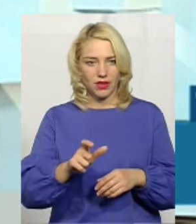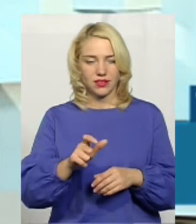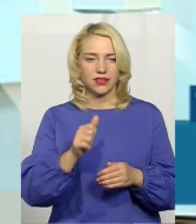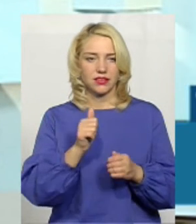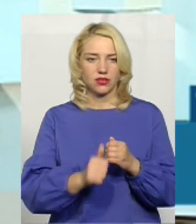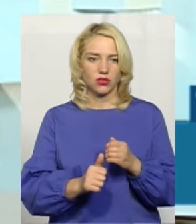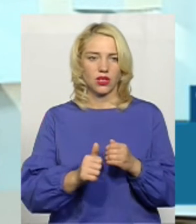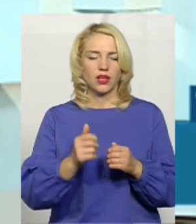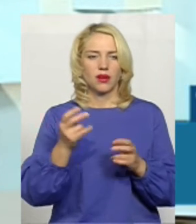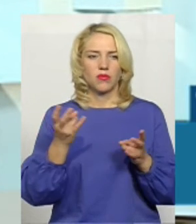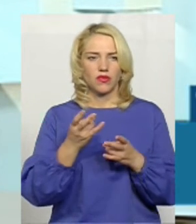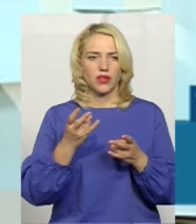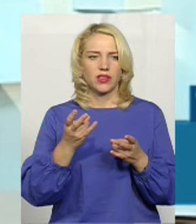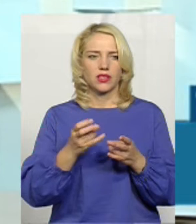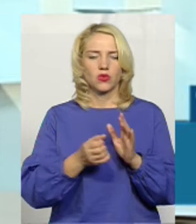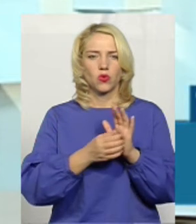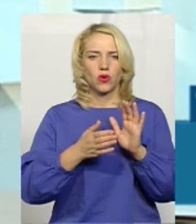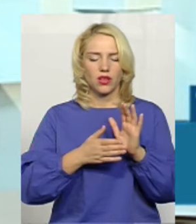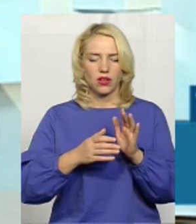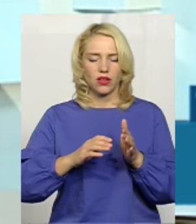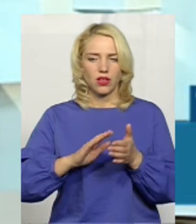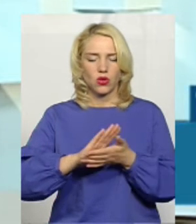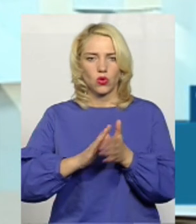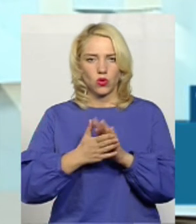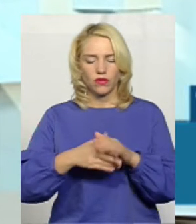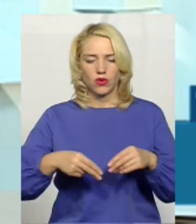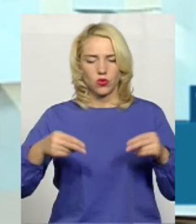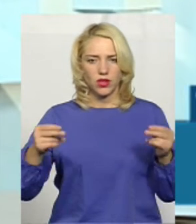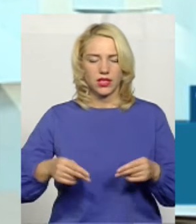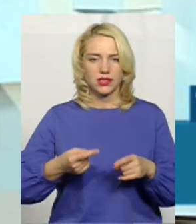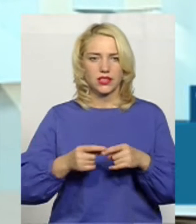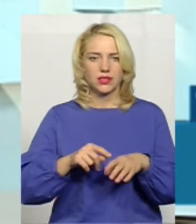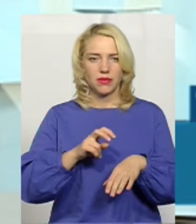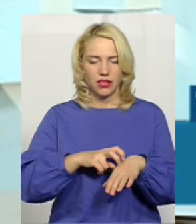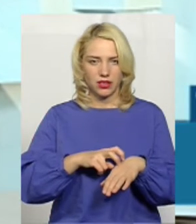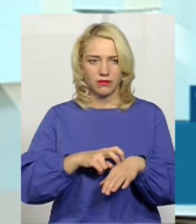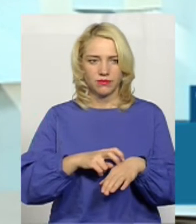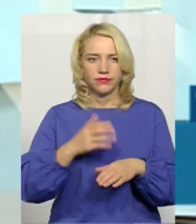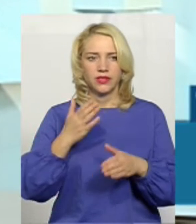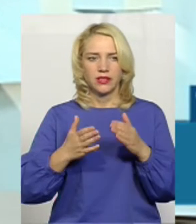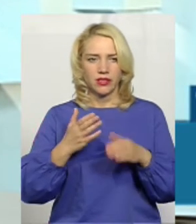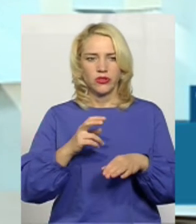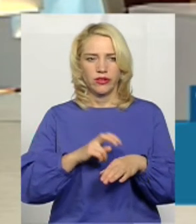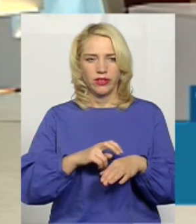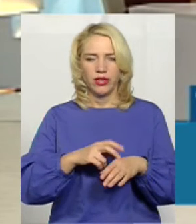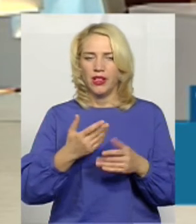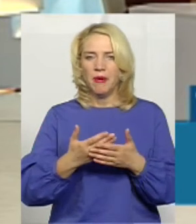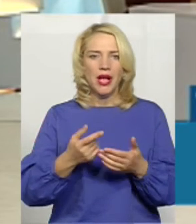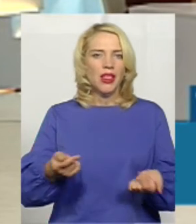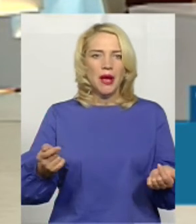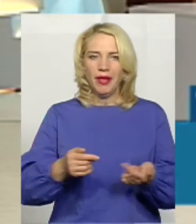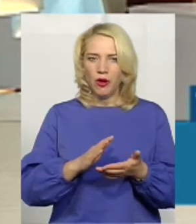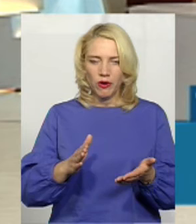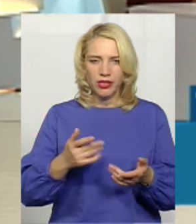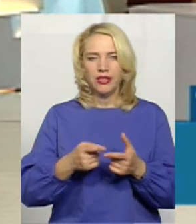України має укласти договір з сімейним лікарем. Якщо навіть сімейний лікар йому чи не підходить,